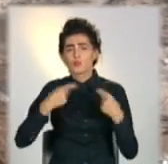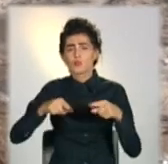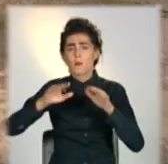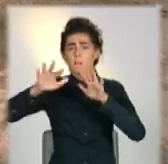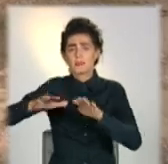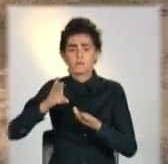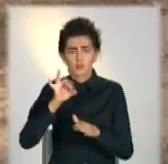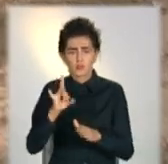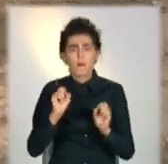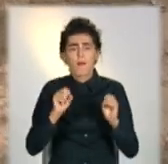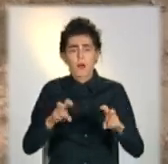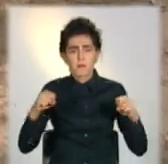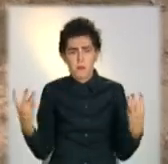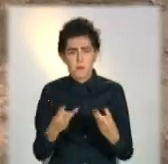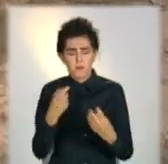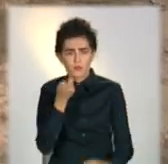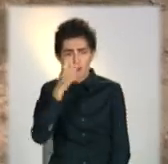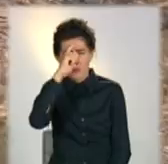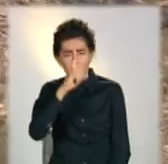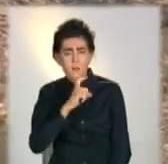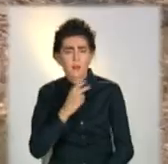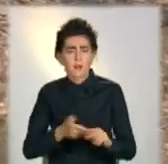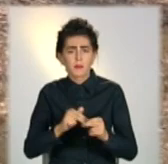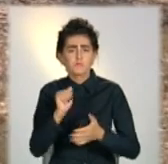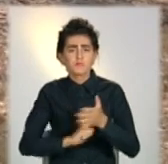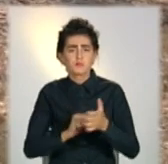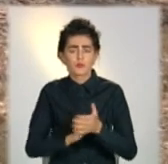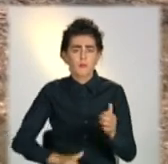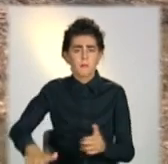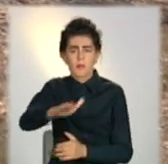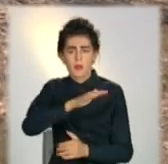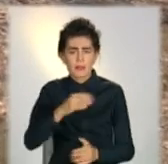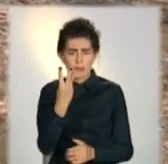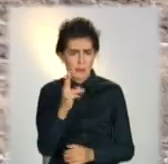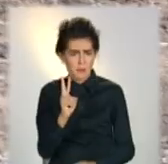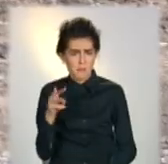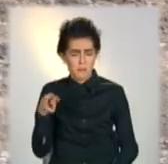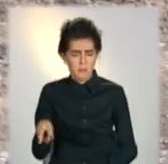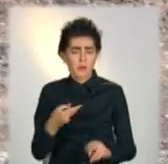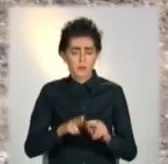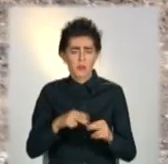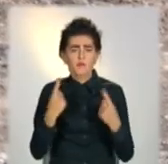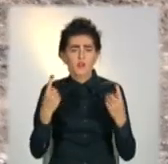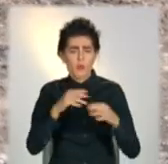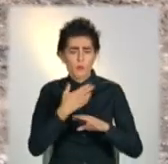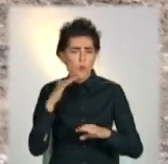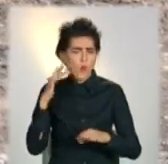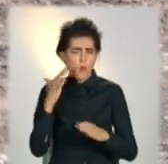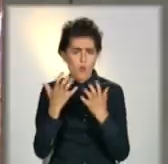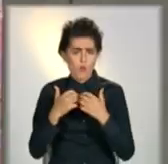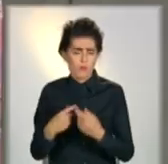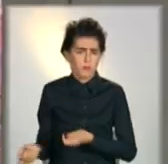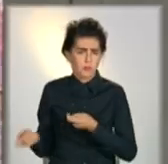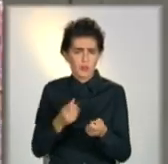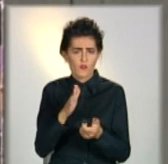місці. Як тут виникає несанкціонований трикілометровий полігон, побачити важко через велику кількість заїздів із міста.